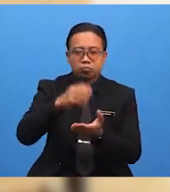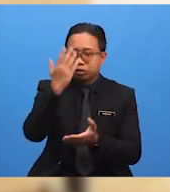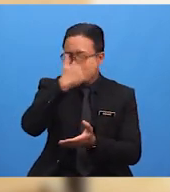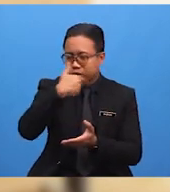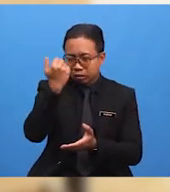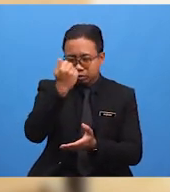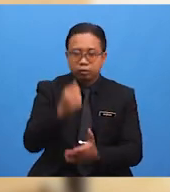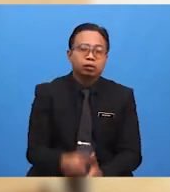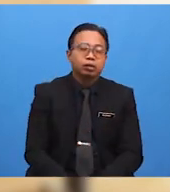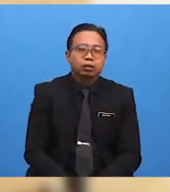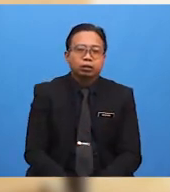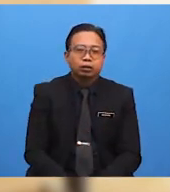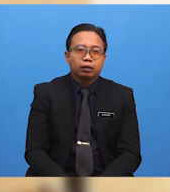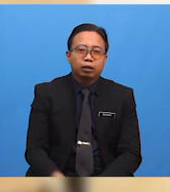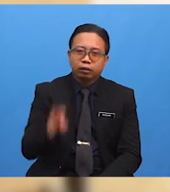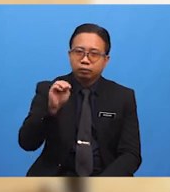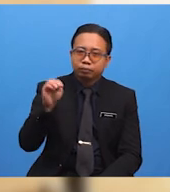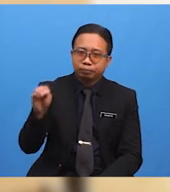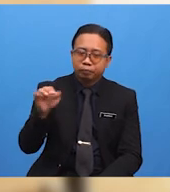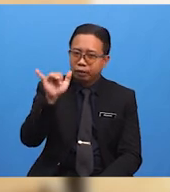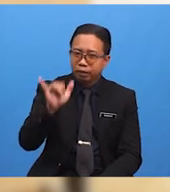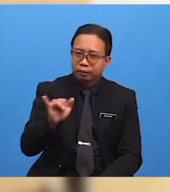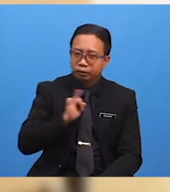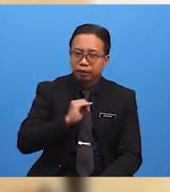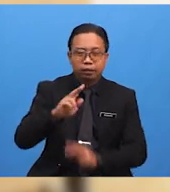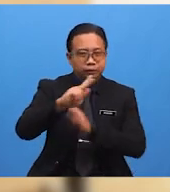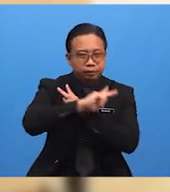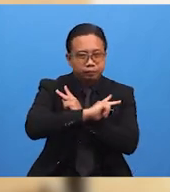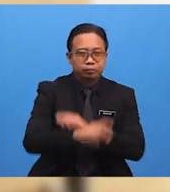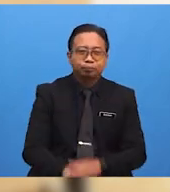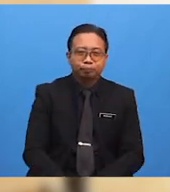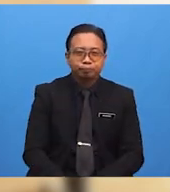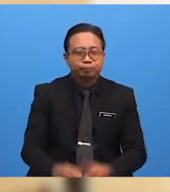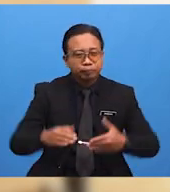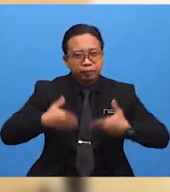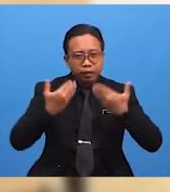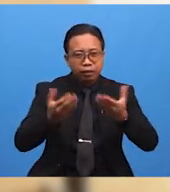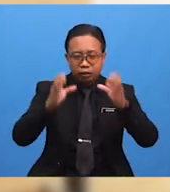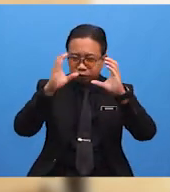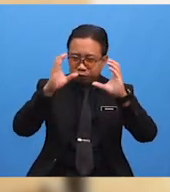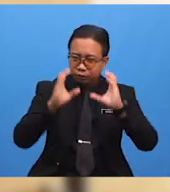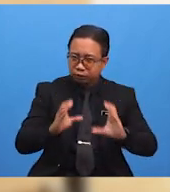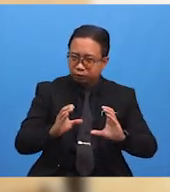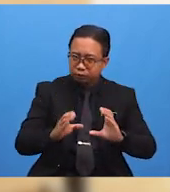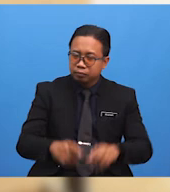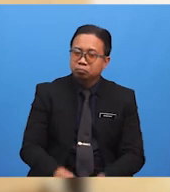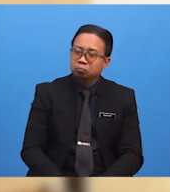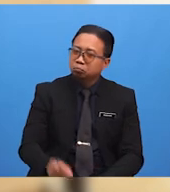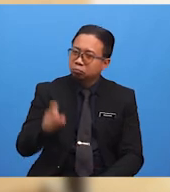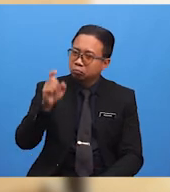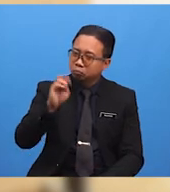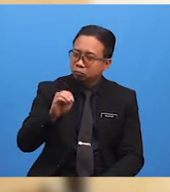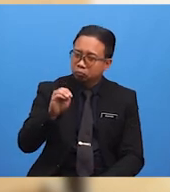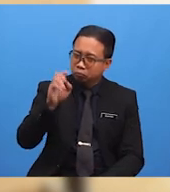Murid-murid yang dikasihi Bagaimana cara yang sepatutnya